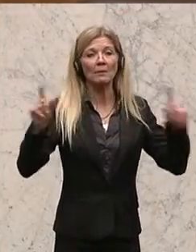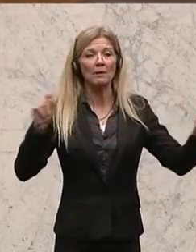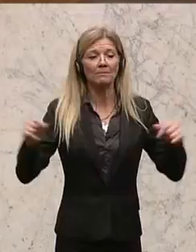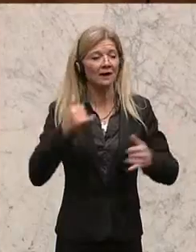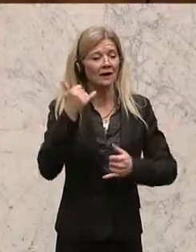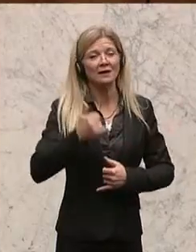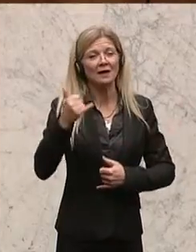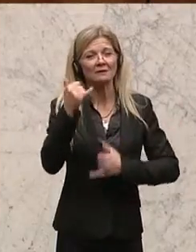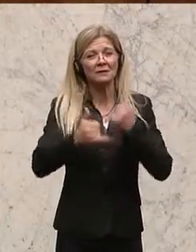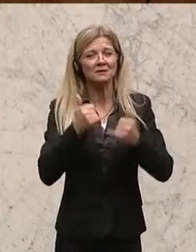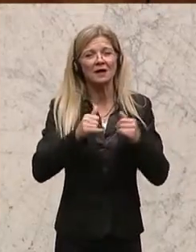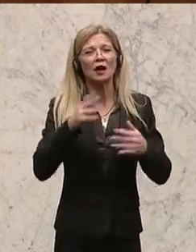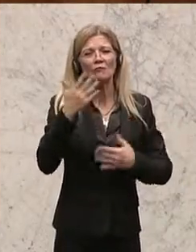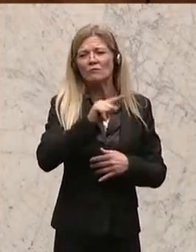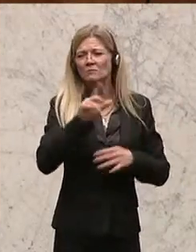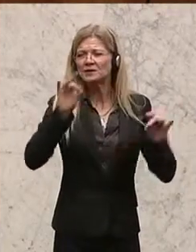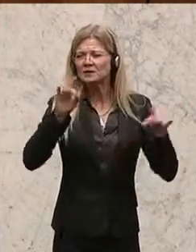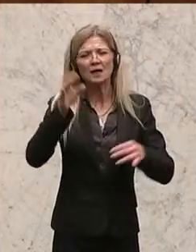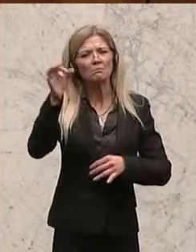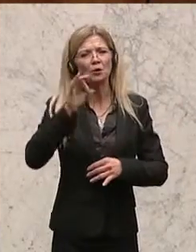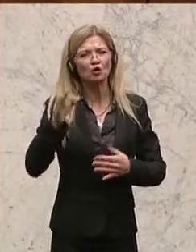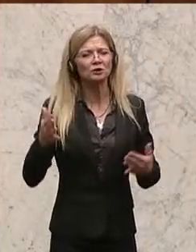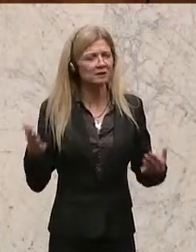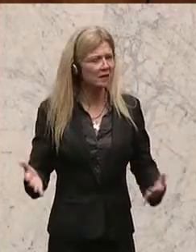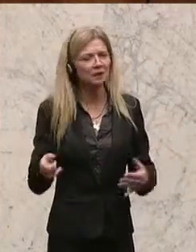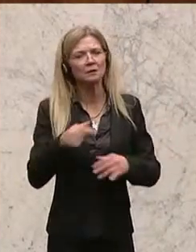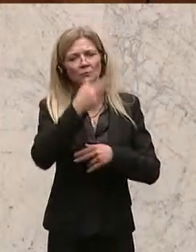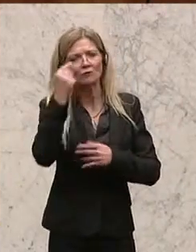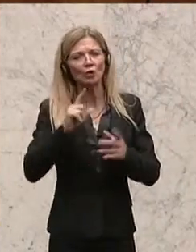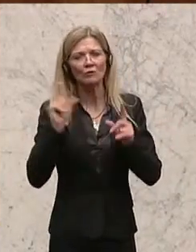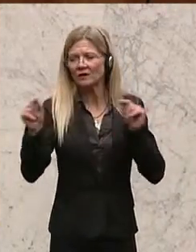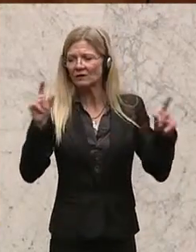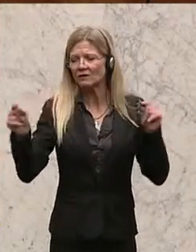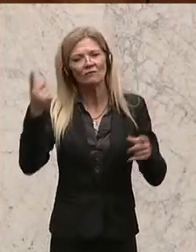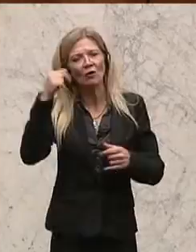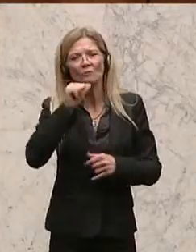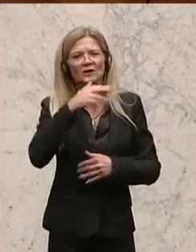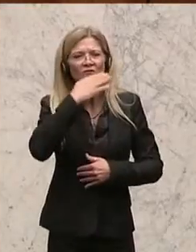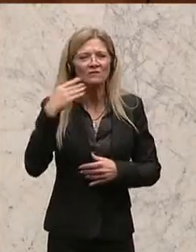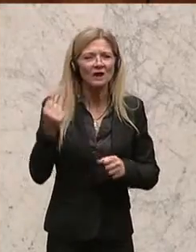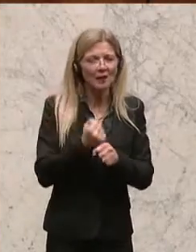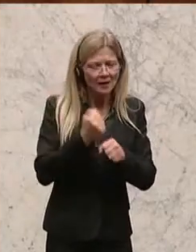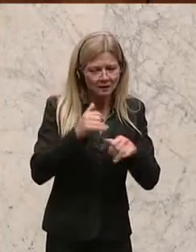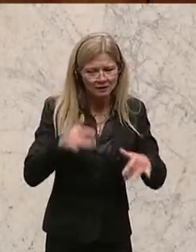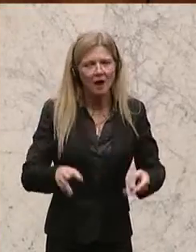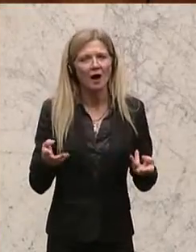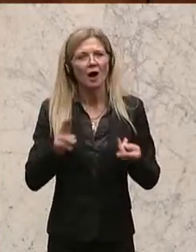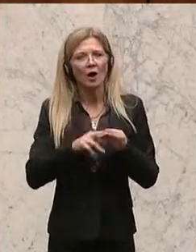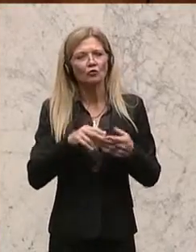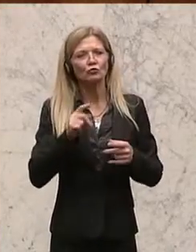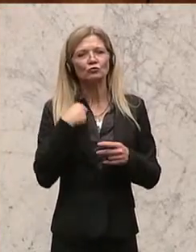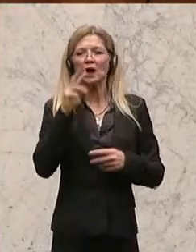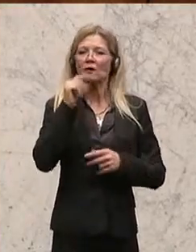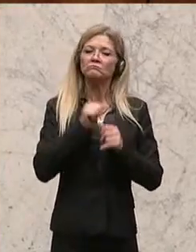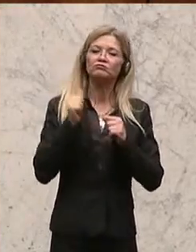bis zehn Prozent der Bevölkerung abwächst, weil es nicht so viele Jobchancen gibt, weil die Perspektive nicht so groß ist. Und die simple Frage stellt sich